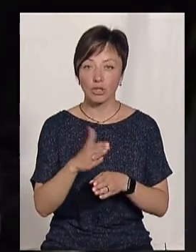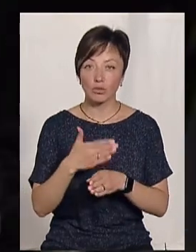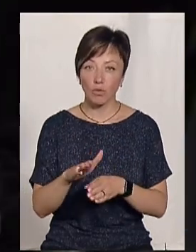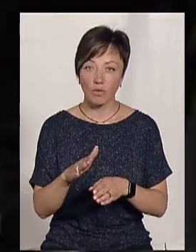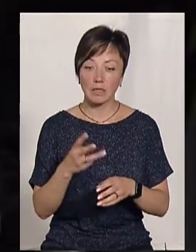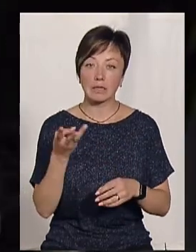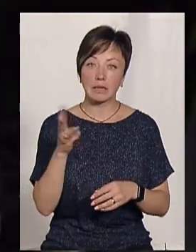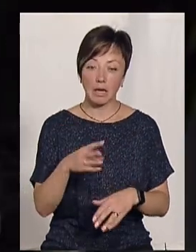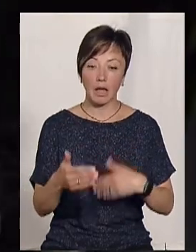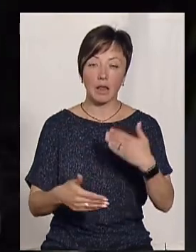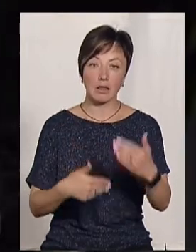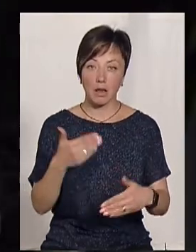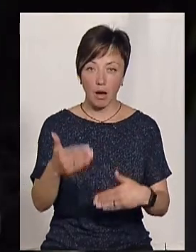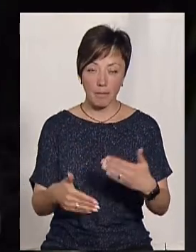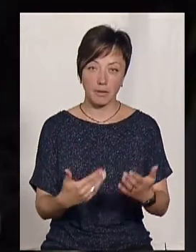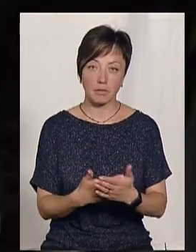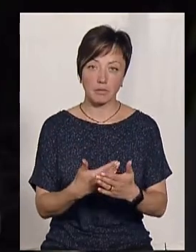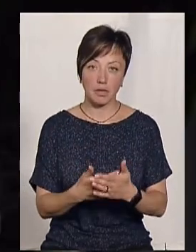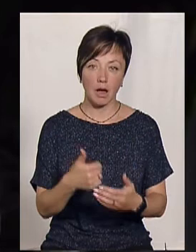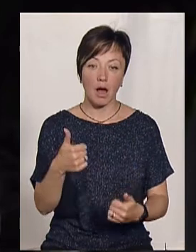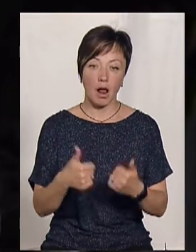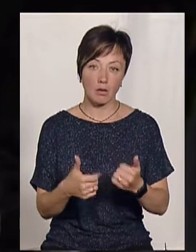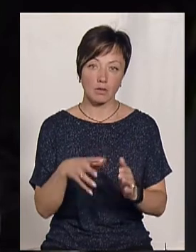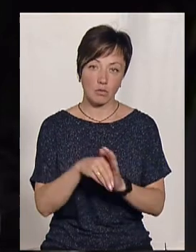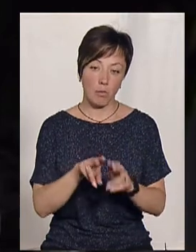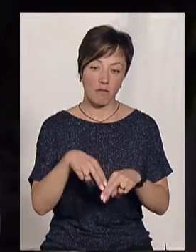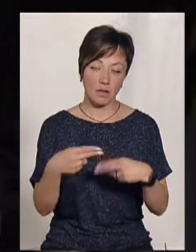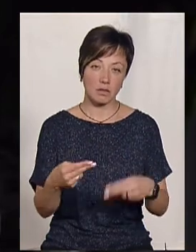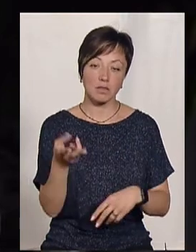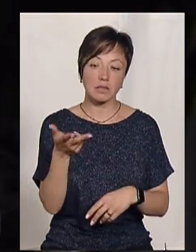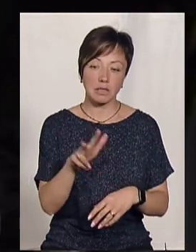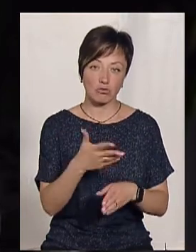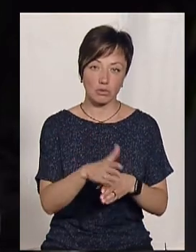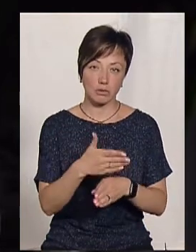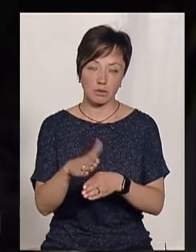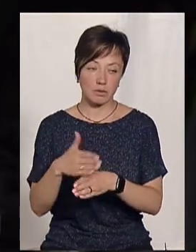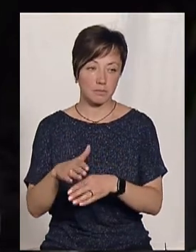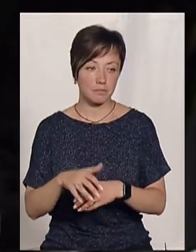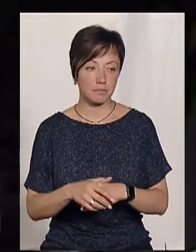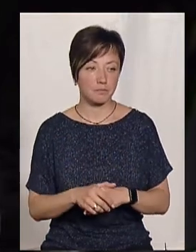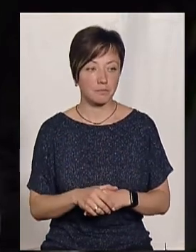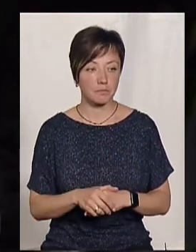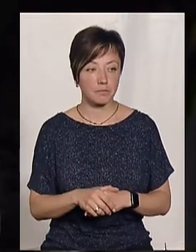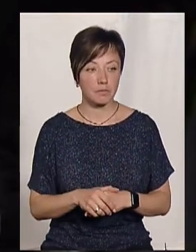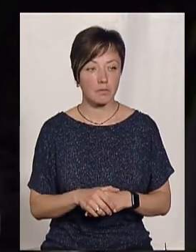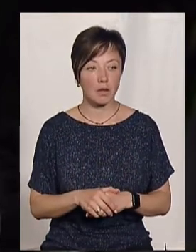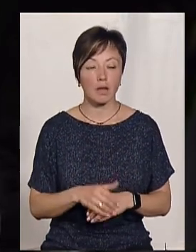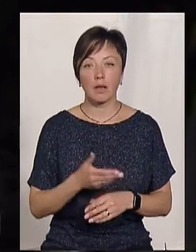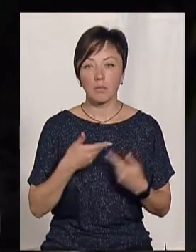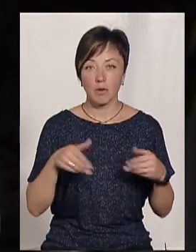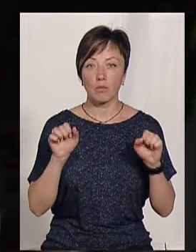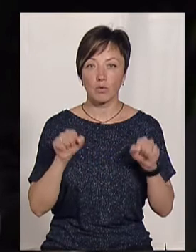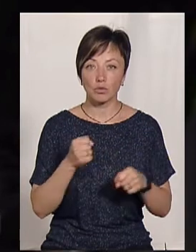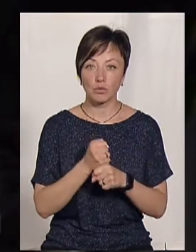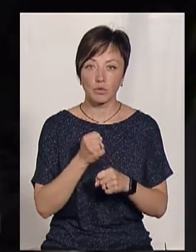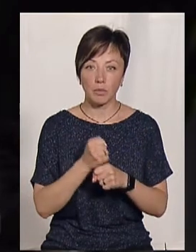вона може виконатися в три етапи. Мається на увазі, грантова складова повертатися може в трьох частинах. Відповідно, ми можемо